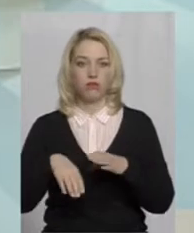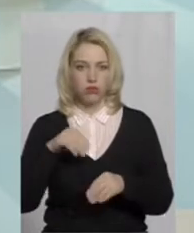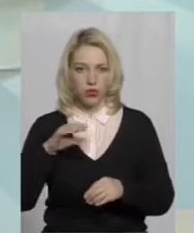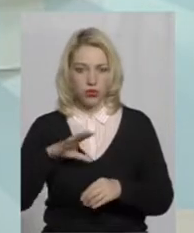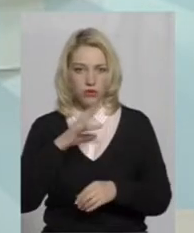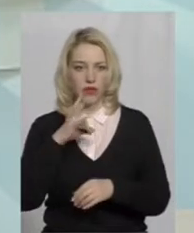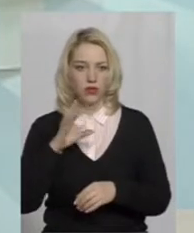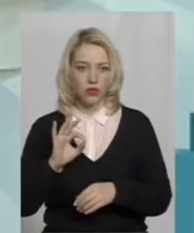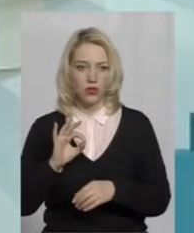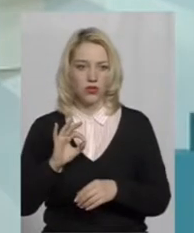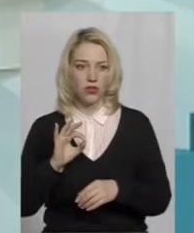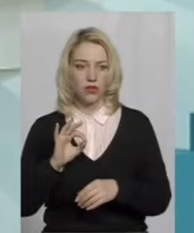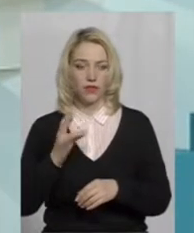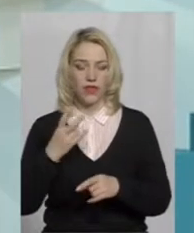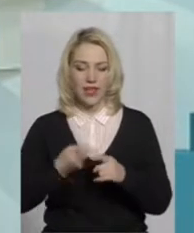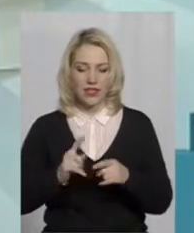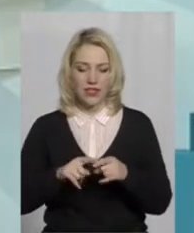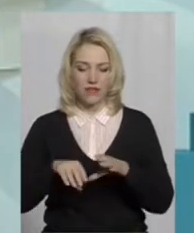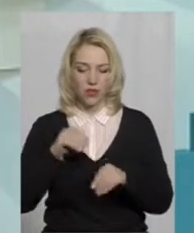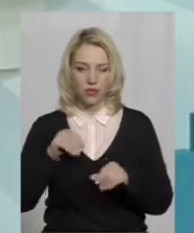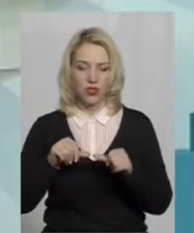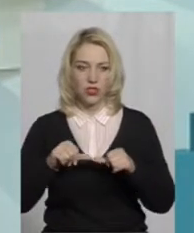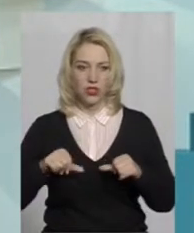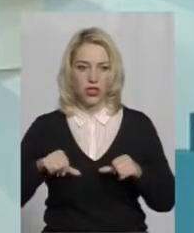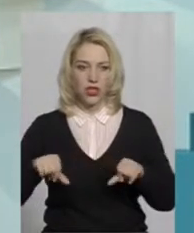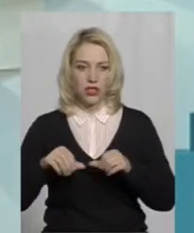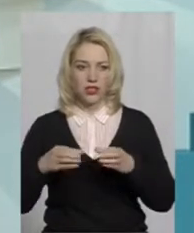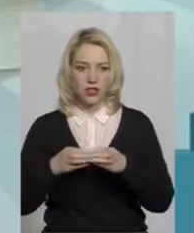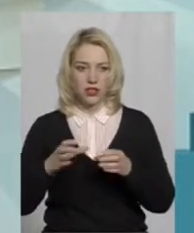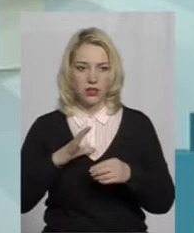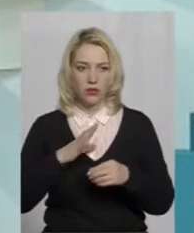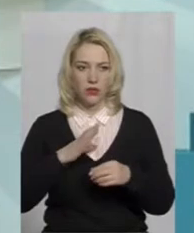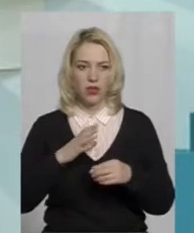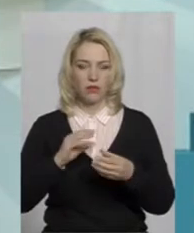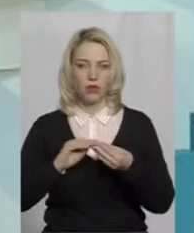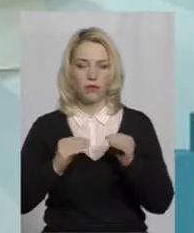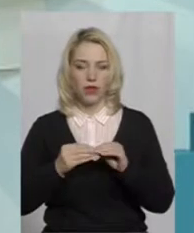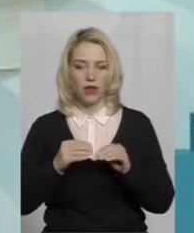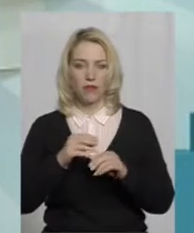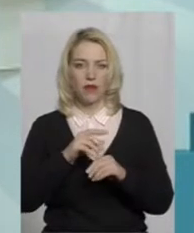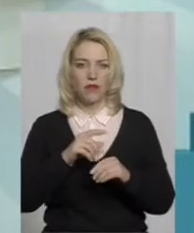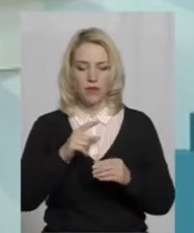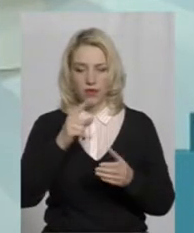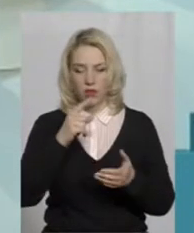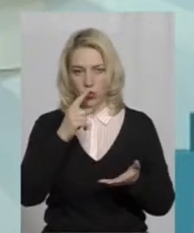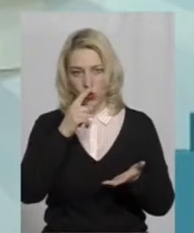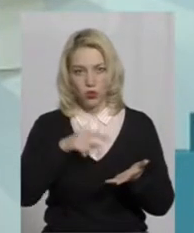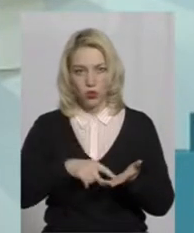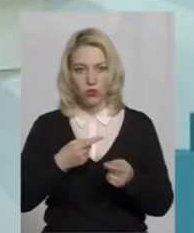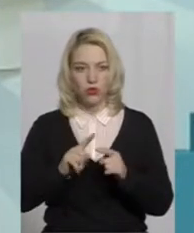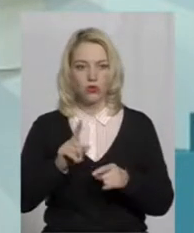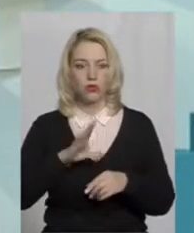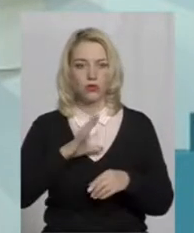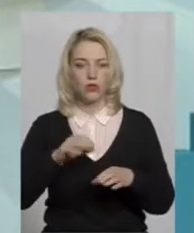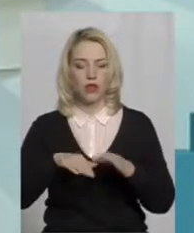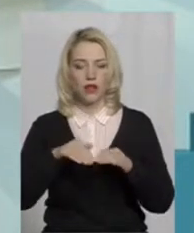іменно на цій виборчій дільниці була проблема в плані доступності. Тому що виборча дільниця була на другому